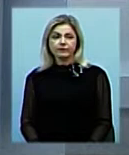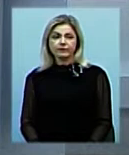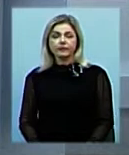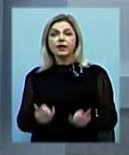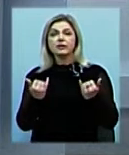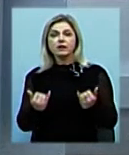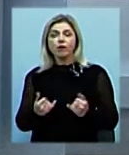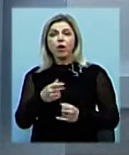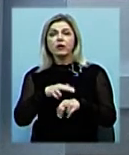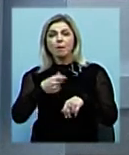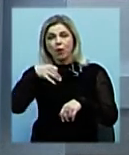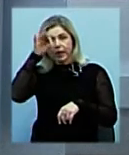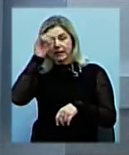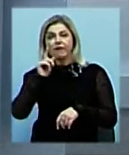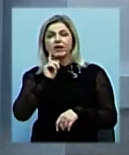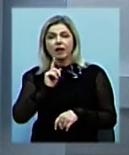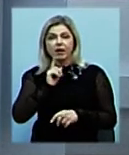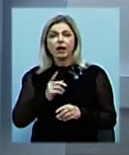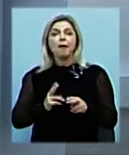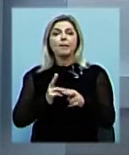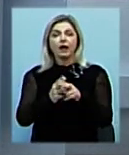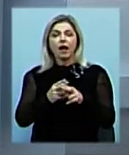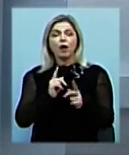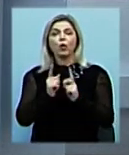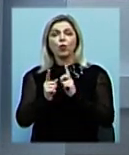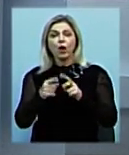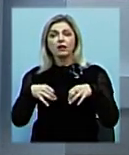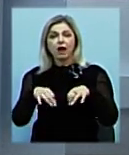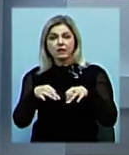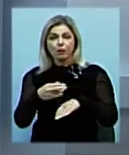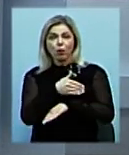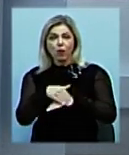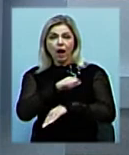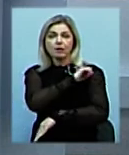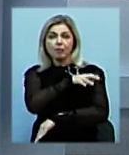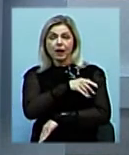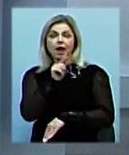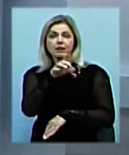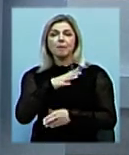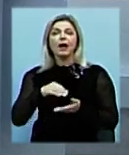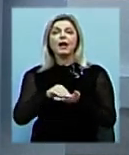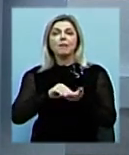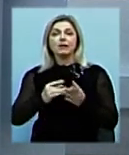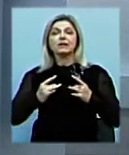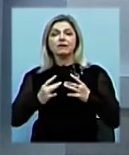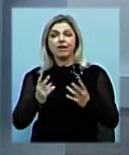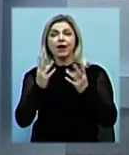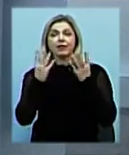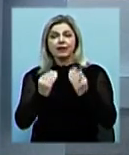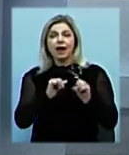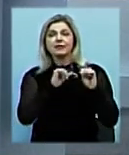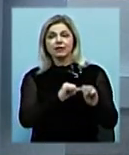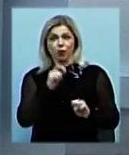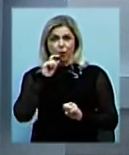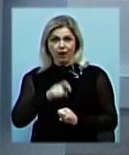Сьогодні патрульна поліція тимчасово перекрила рух транспорту на вулиці Адміральській. Там відбулася репетиція свято до Дня захисника